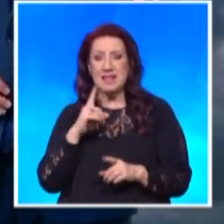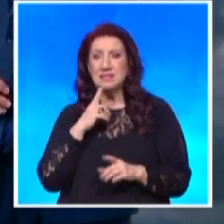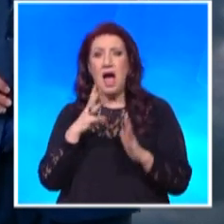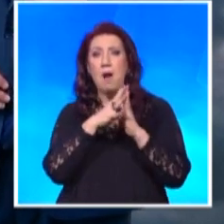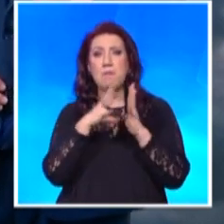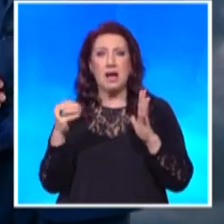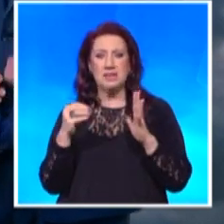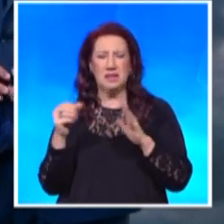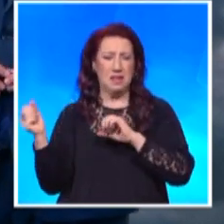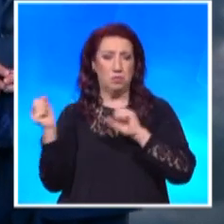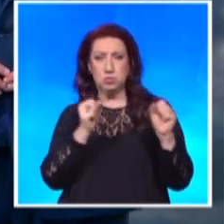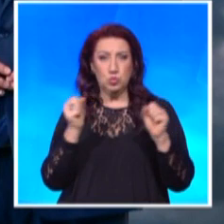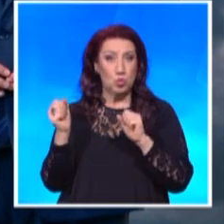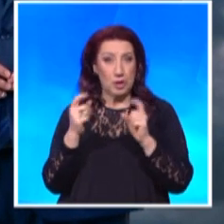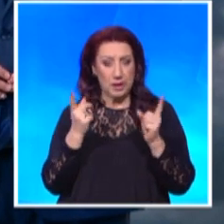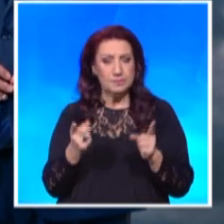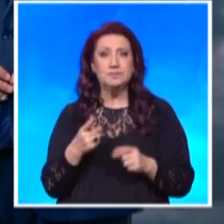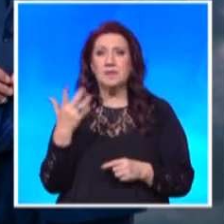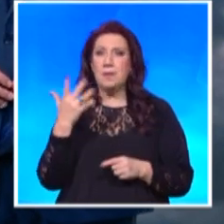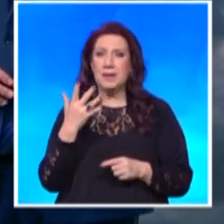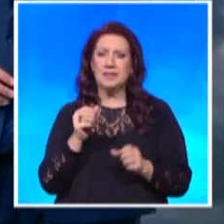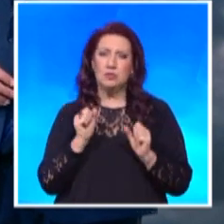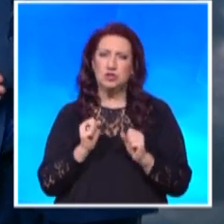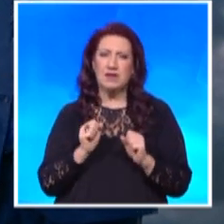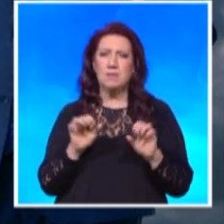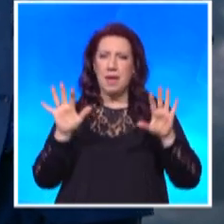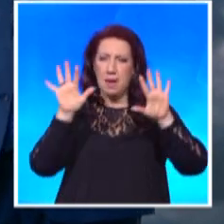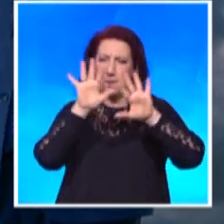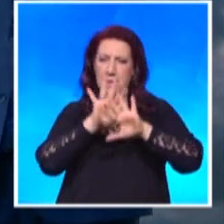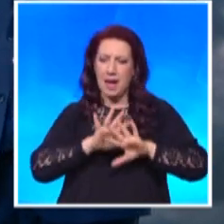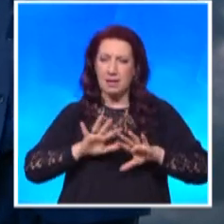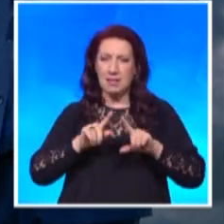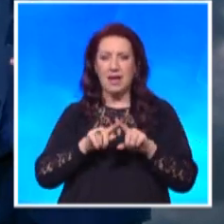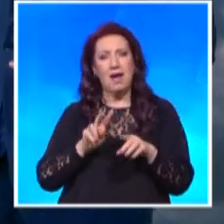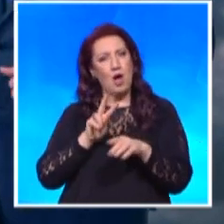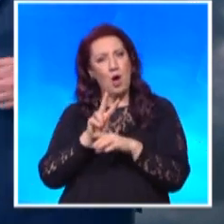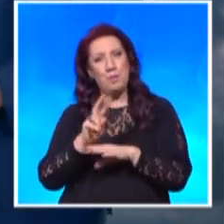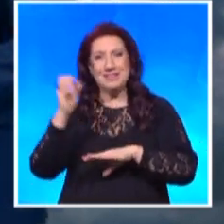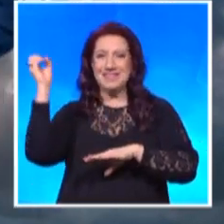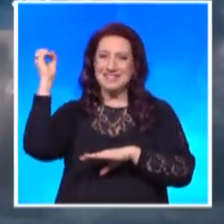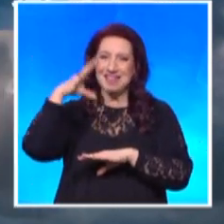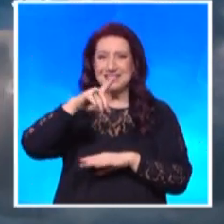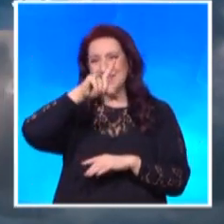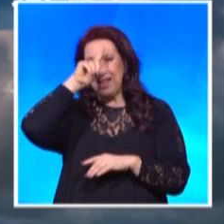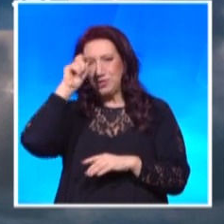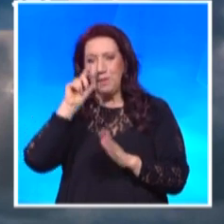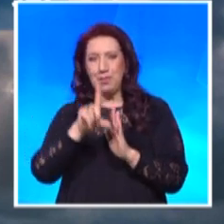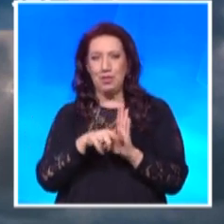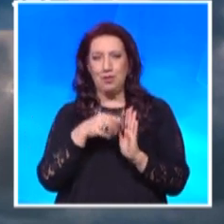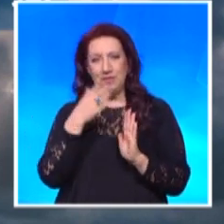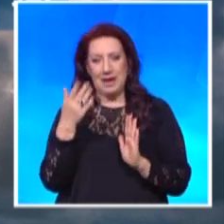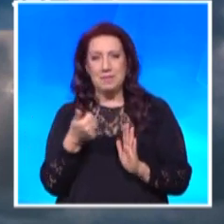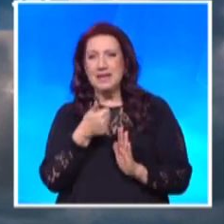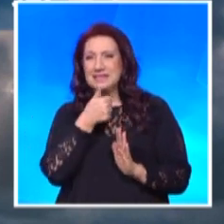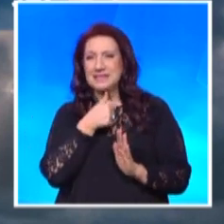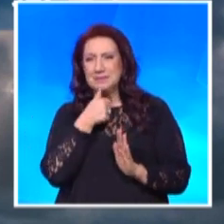за претеснение. Сутринта в петък очакваме мъгли над низините и котловините. Към обед, предим до слънчево и по-топло време. В събота усилване на вятър и